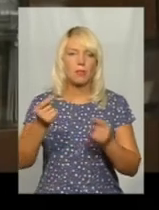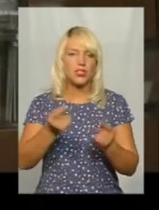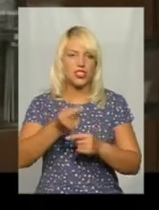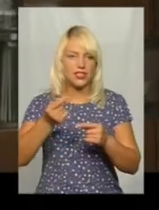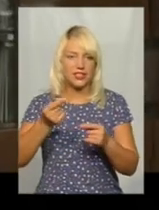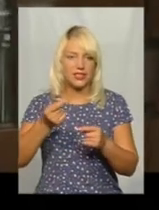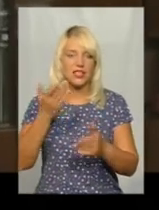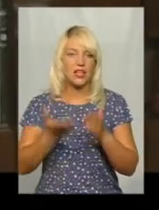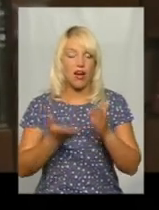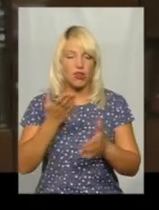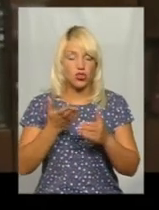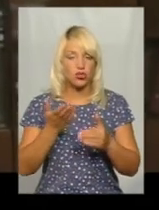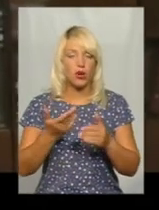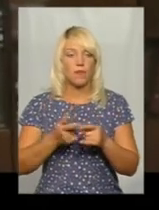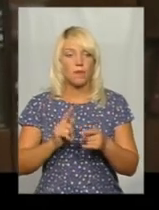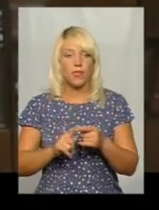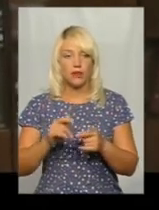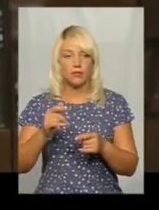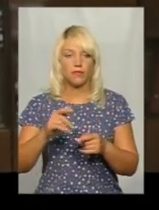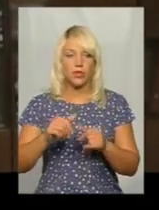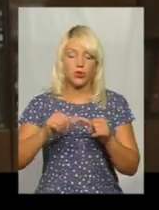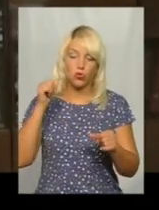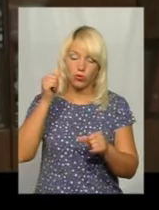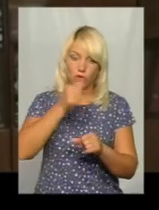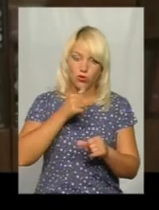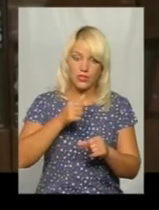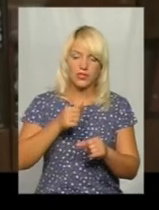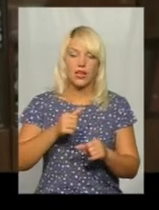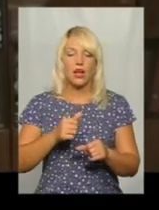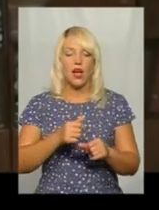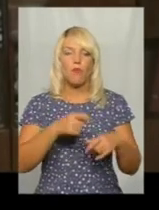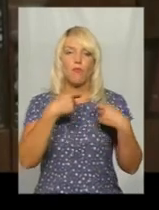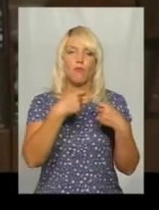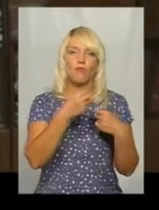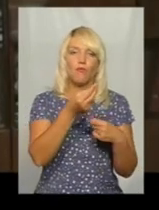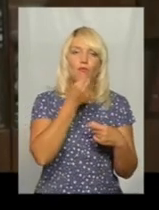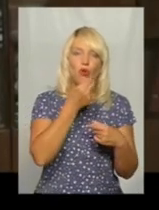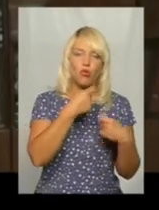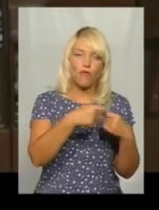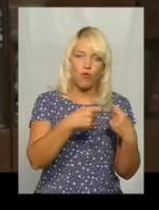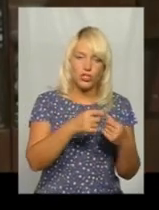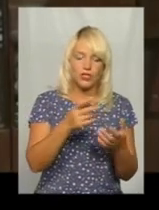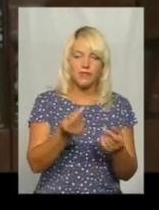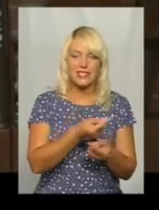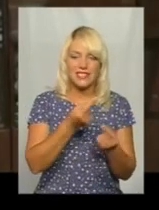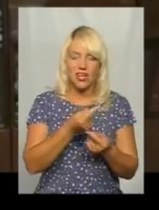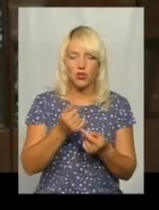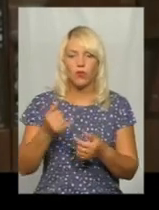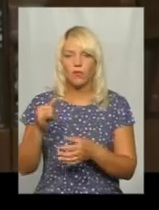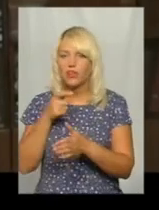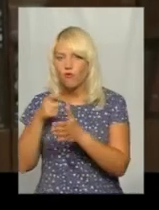в минулому році в нас відношення між продовольчим зерном і фуражним зерном складалося десь в межах 30